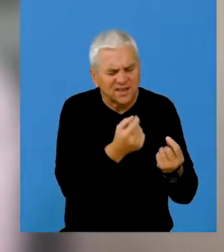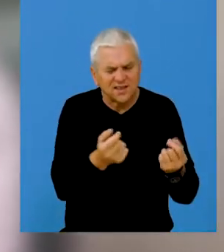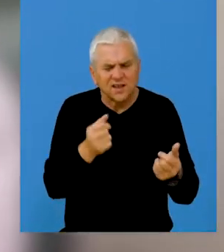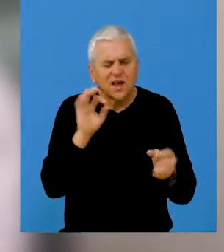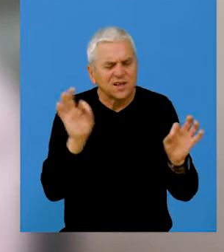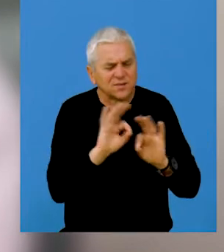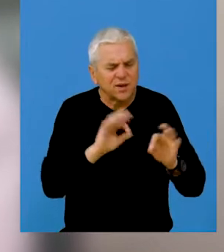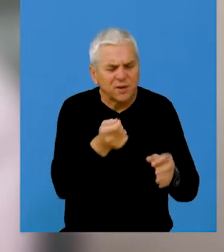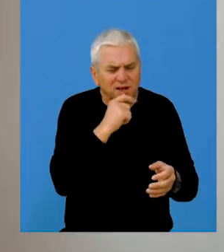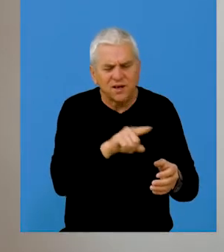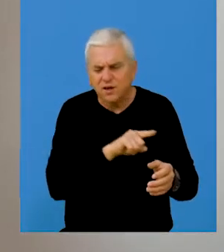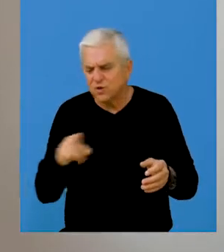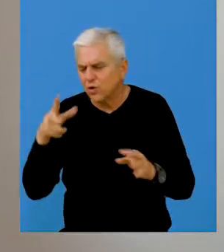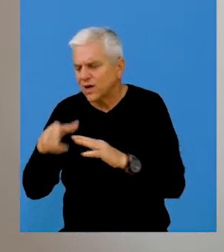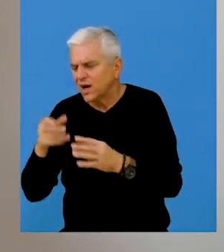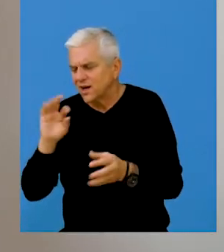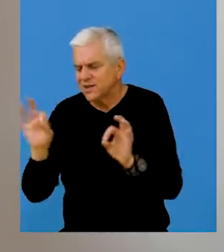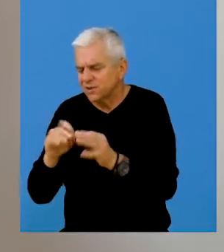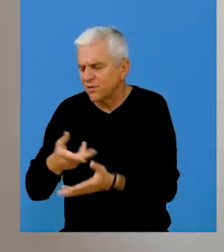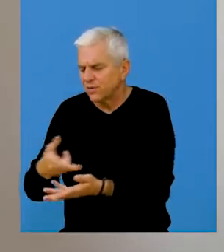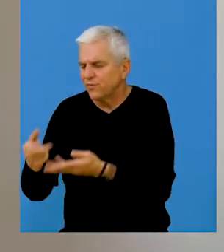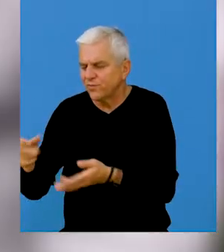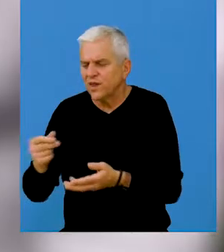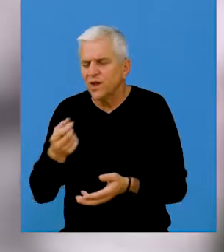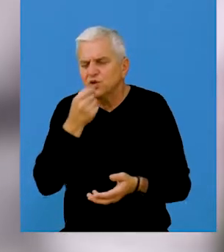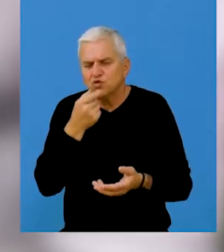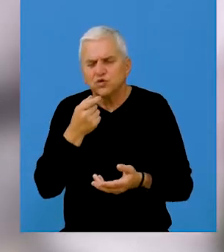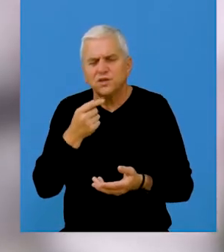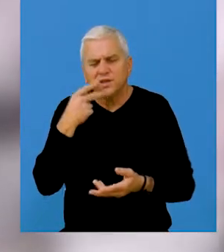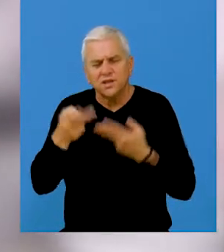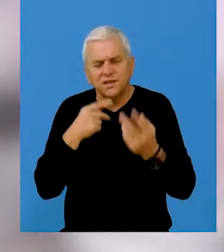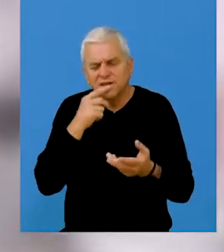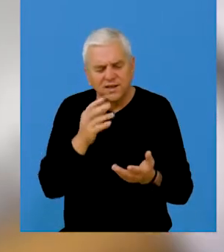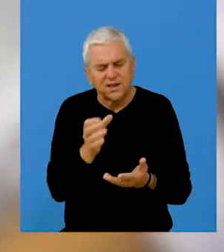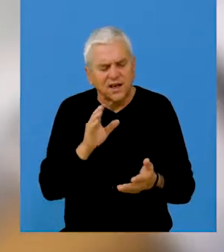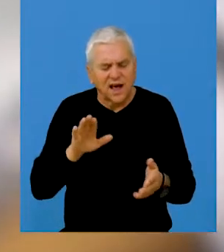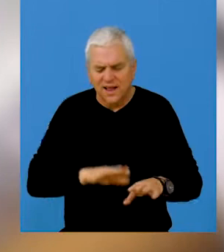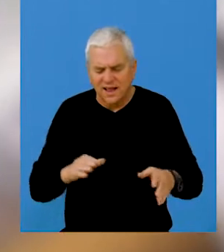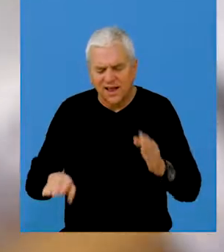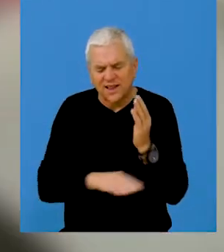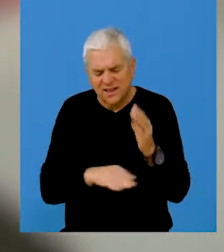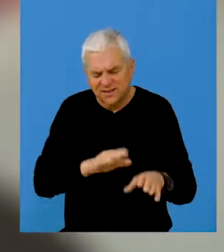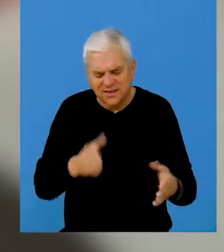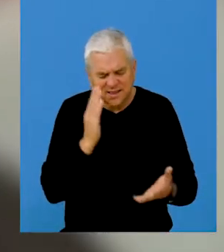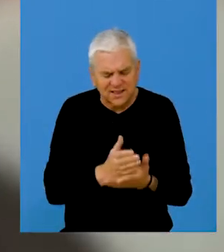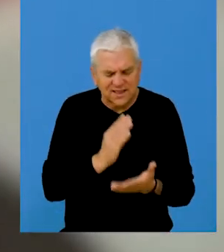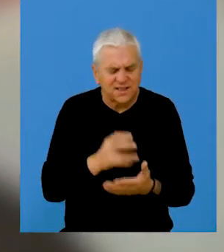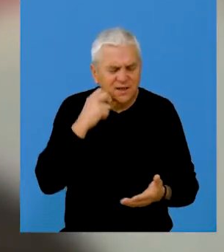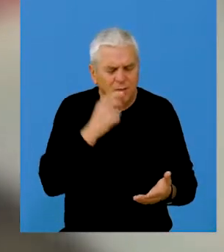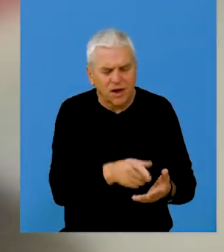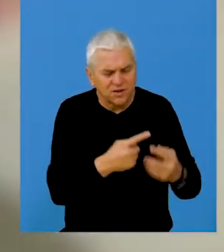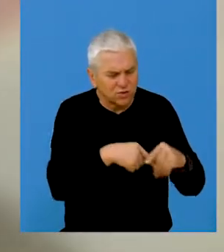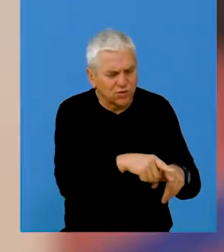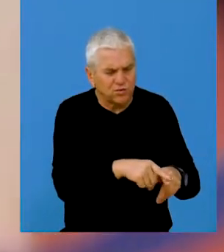ocenjuju sve, od same pripreme jela pa do aranžiranja. Ta sve sudije gledaju, na kojoj dasci se seče povrće, na kojoj